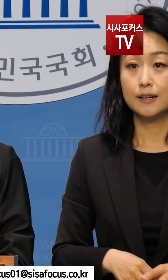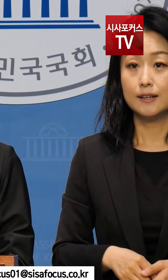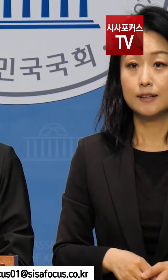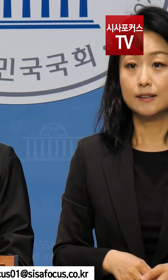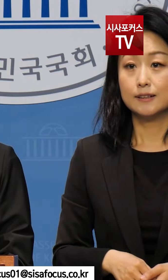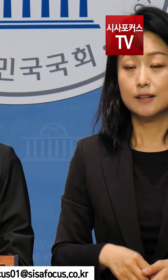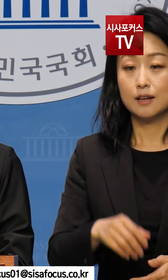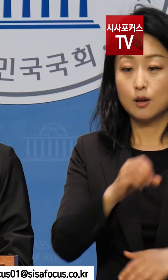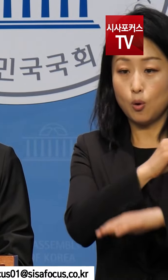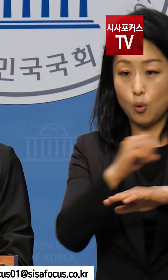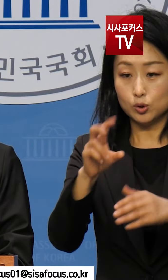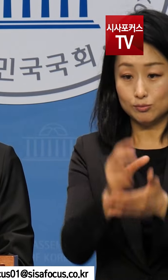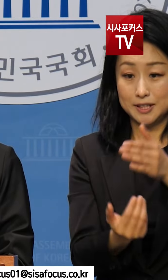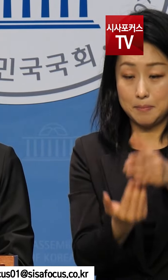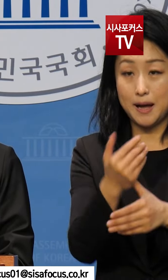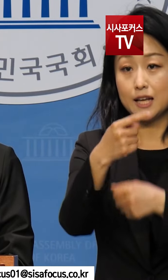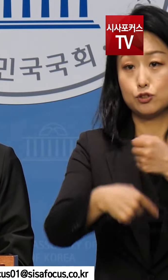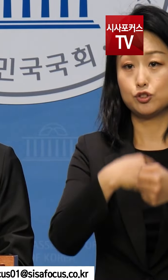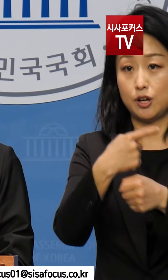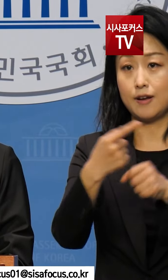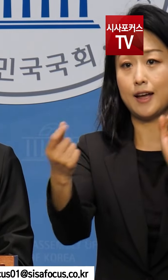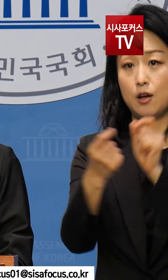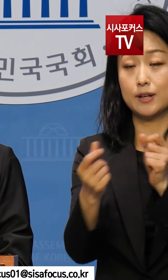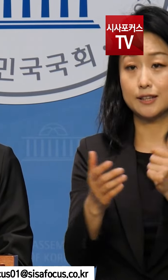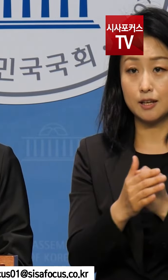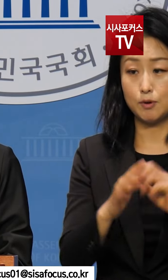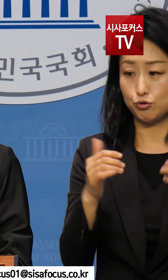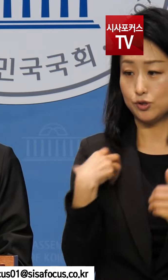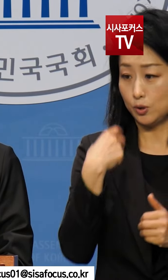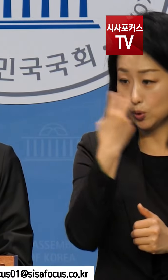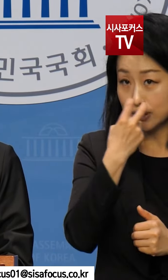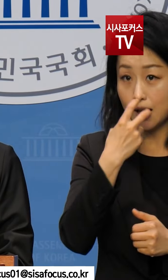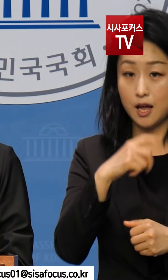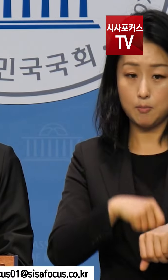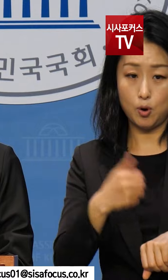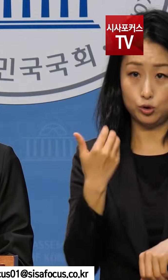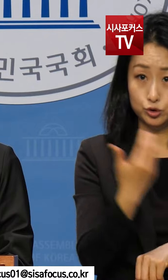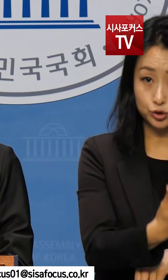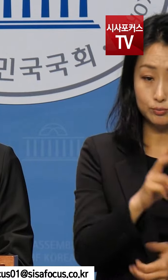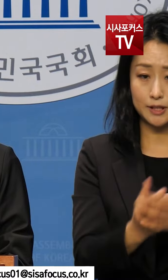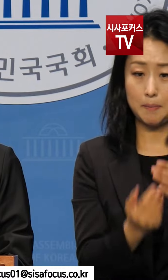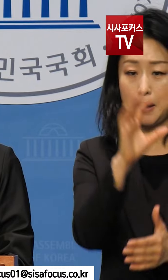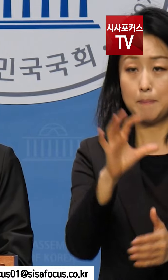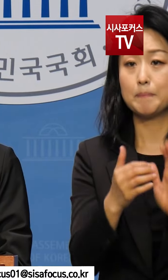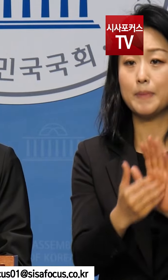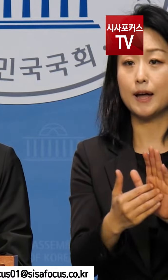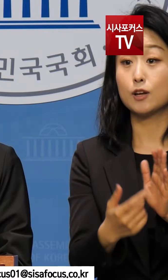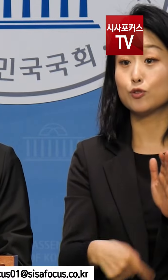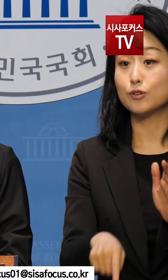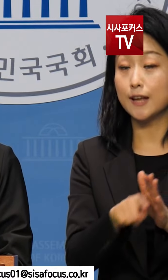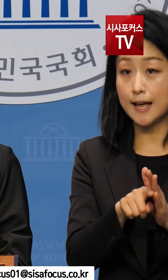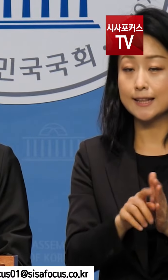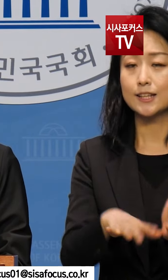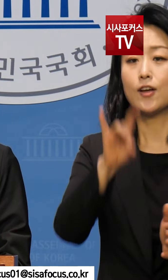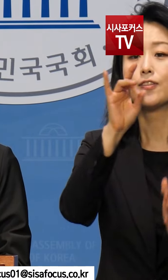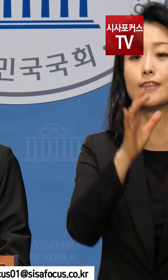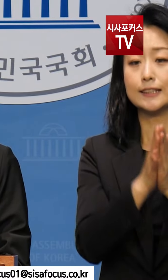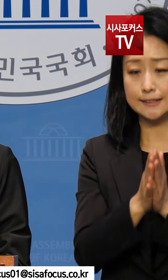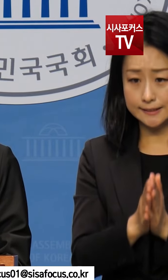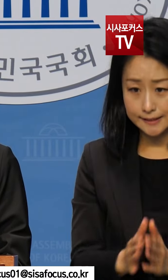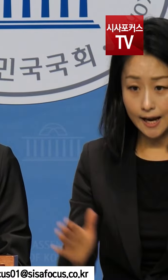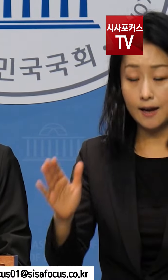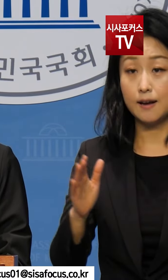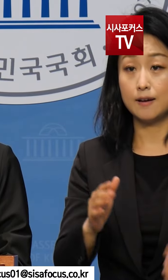국정조사로 진상규명, 책임자 처벌, 재발 방지 대책을 마련하는 시작점이